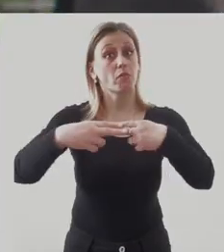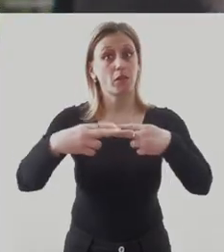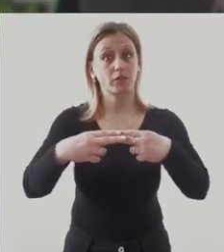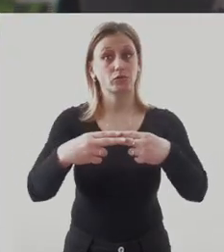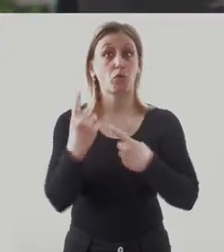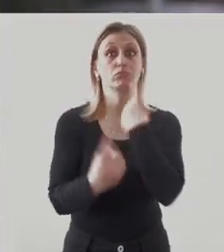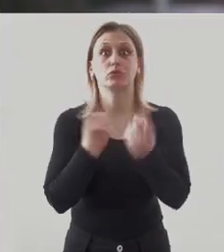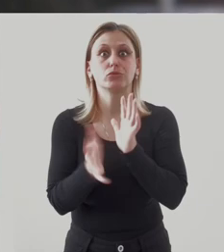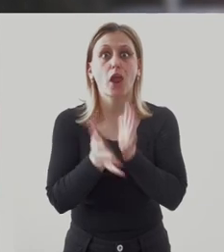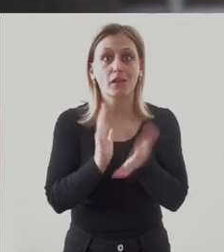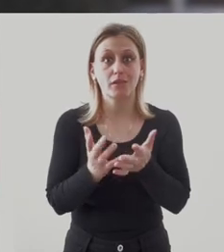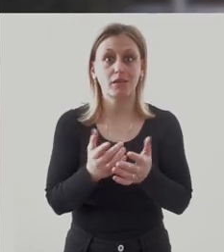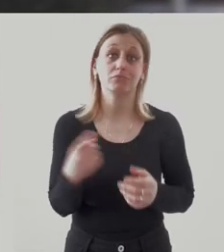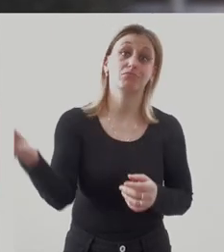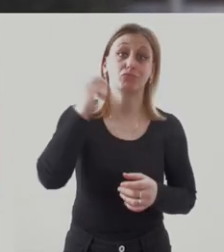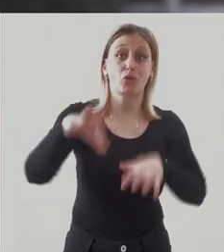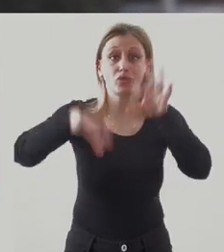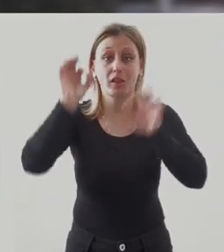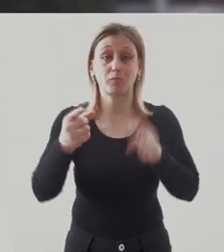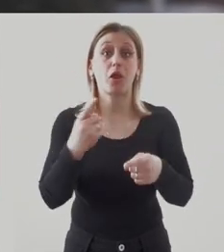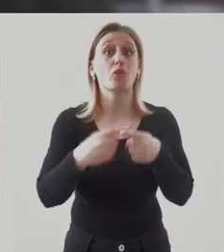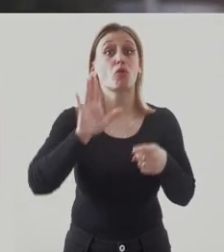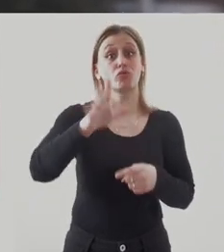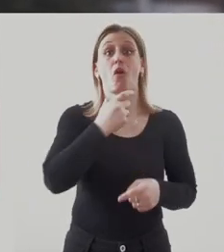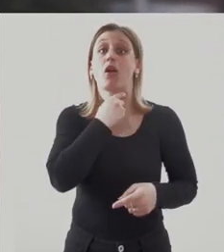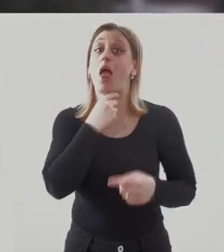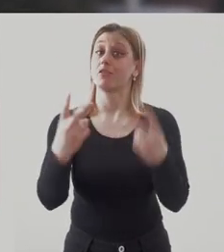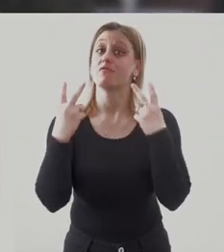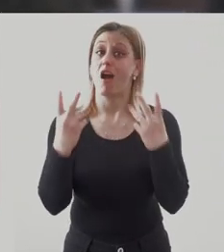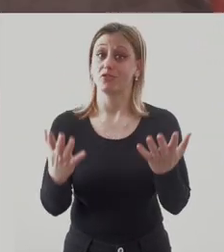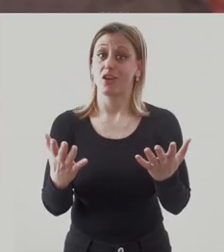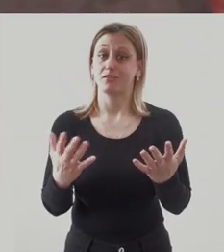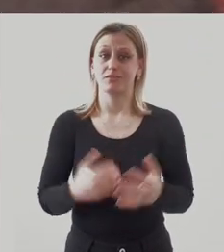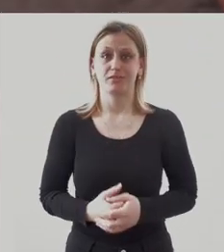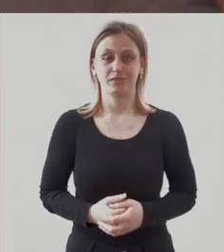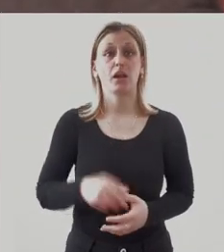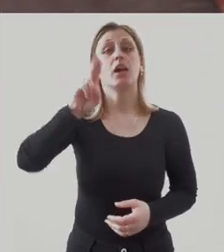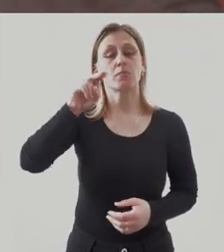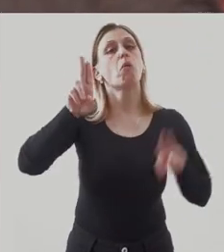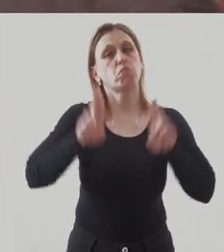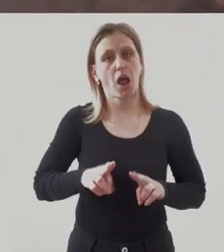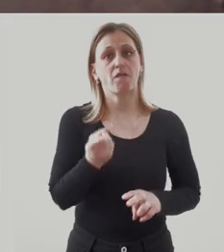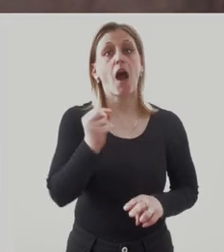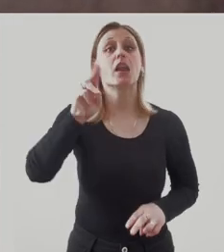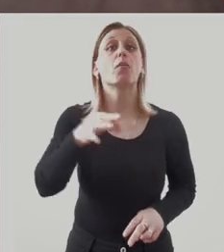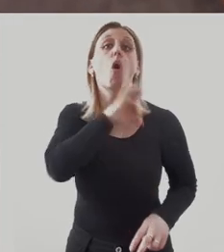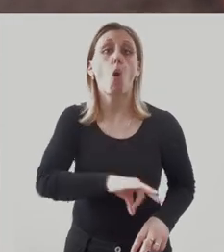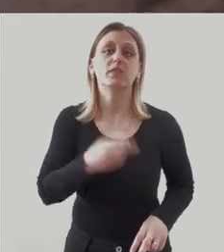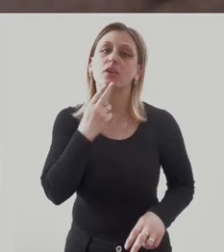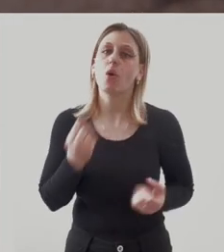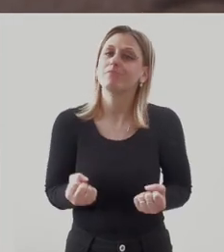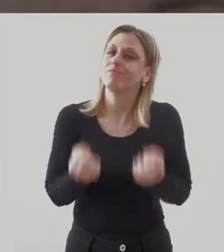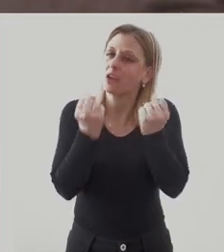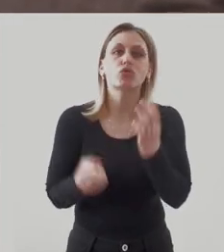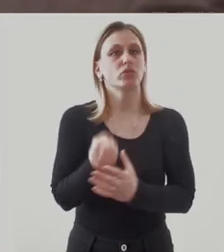Izbori su blizu, slučaj je hitan. Izađi na njih jer i tvoj glas je bitan. Imamo pravo, ali imamo i oboveze